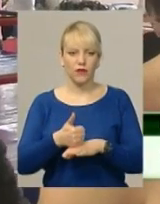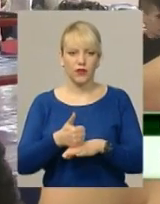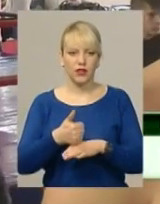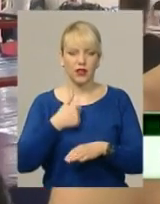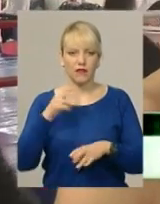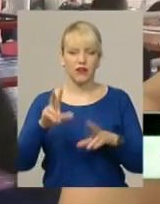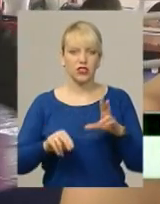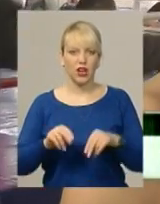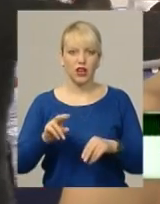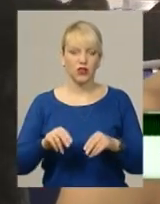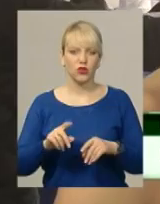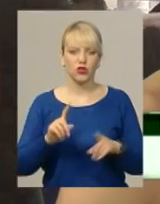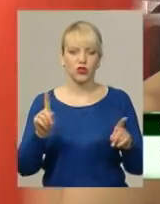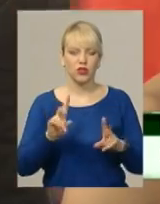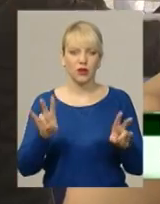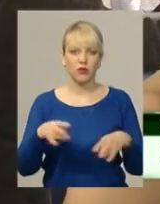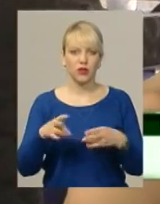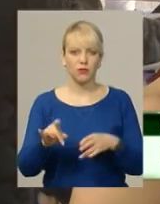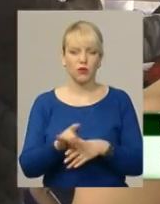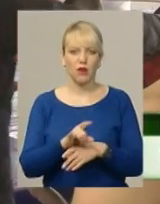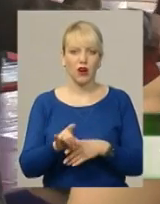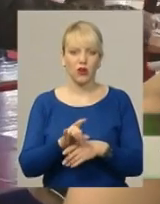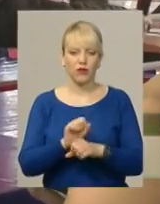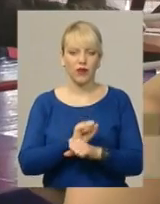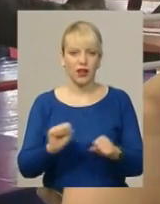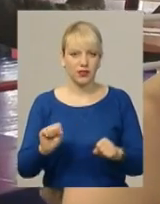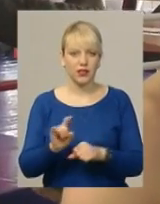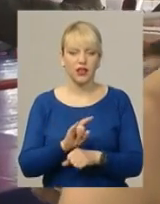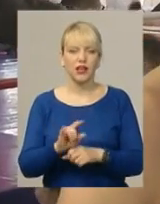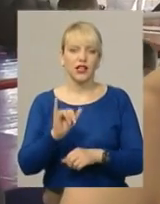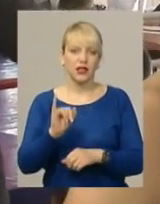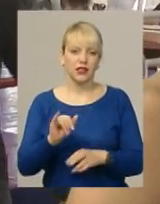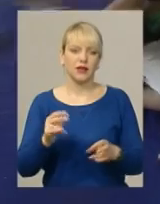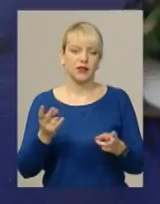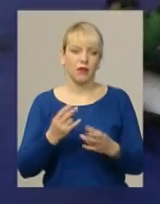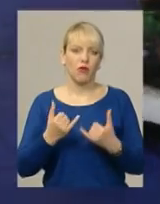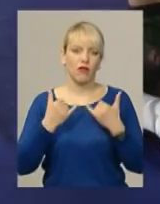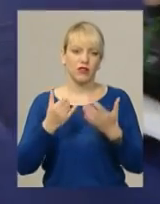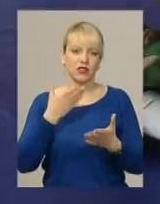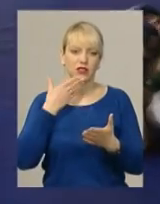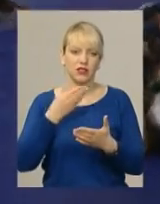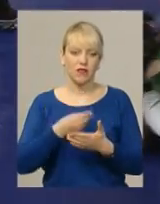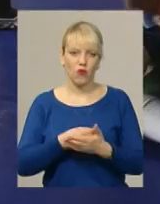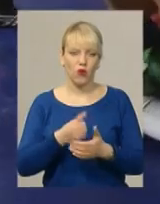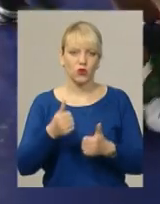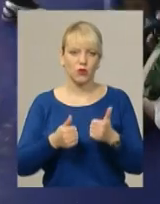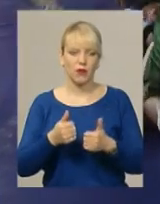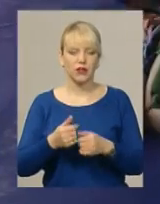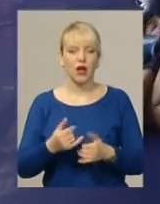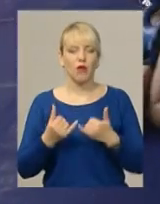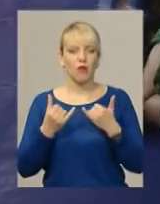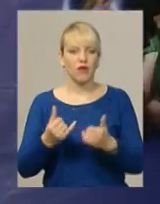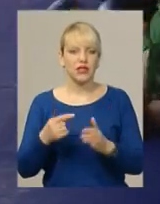вважаю, що не можна махлювати і поважати свого суперника. Поважати не означає поступатися, каже